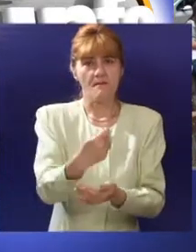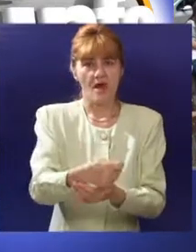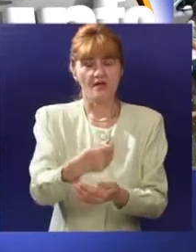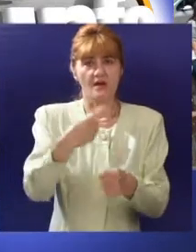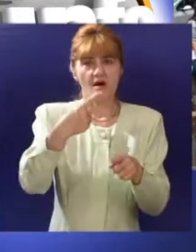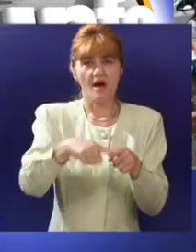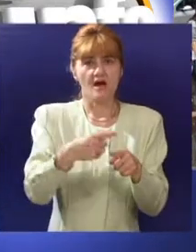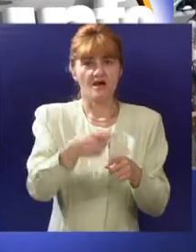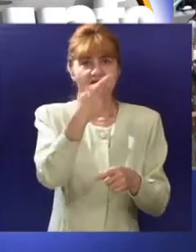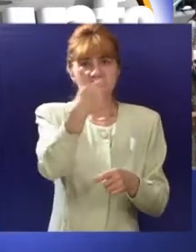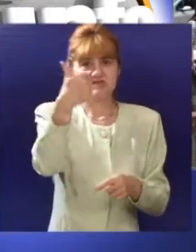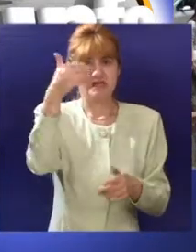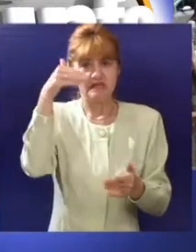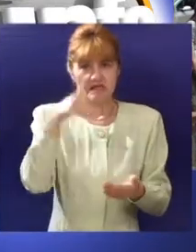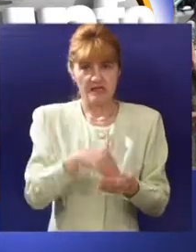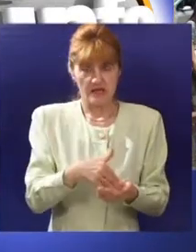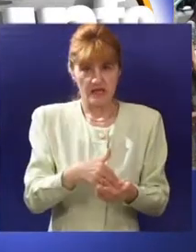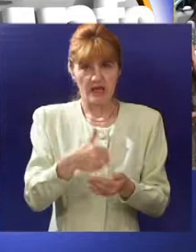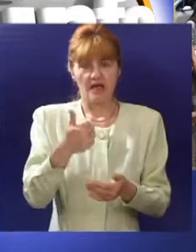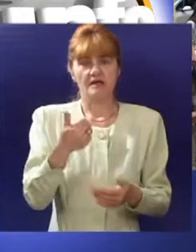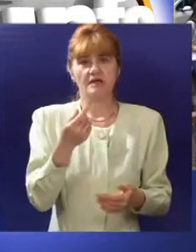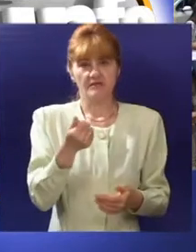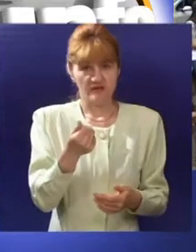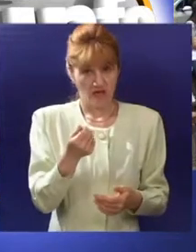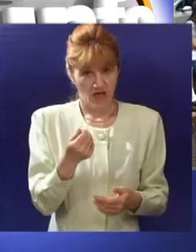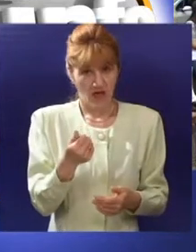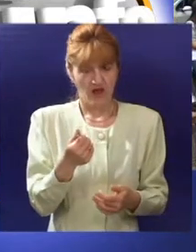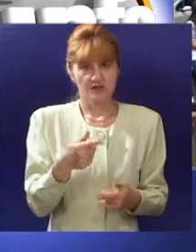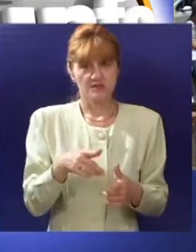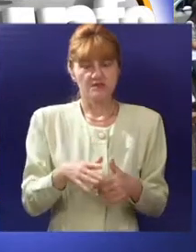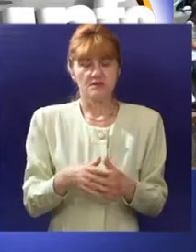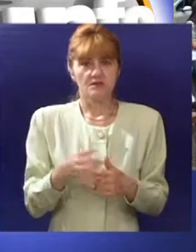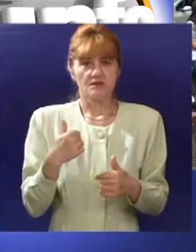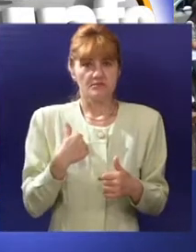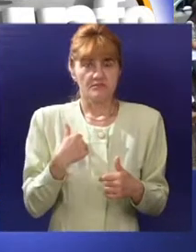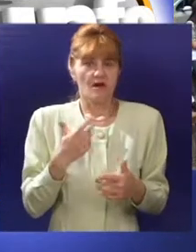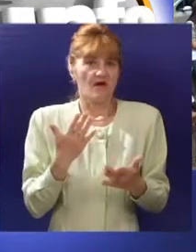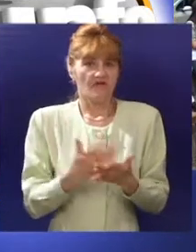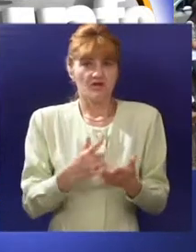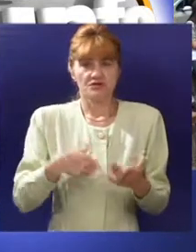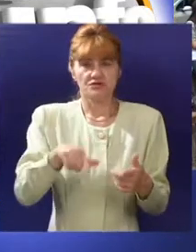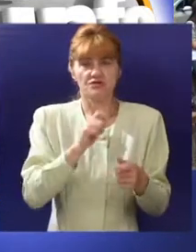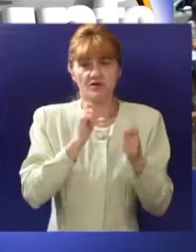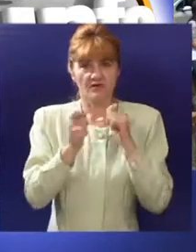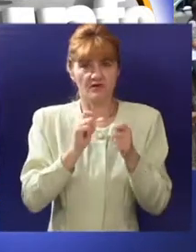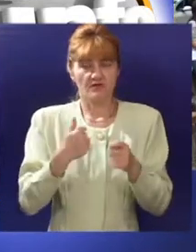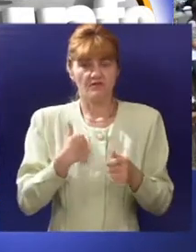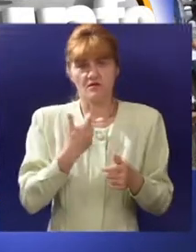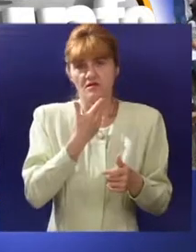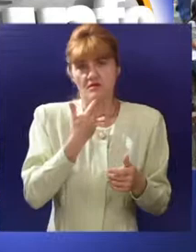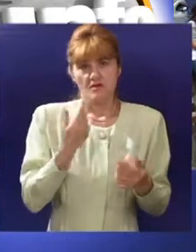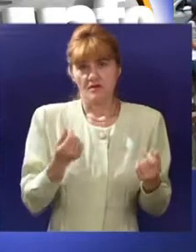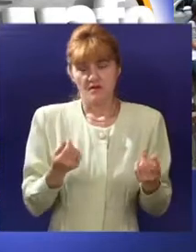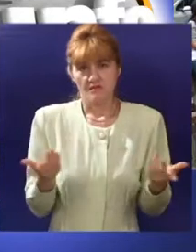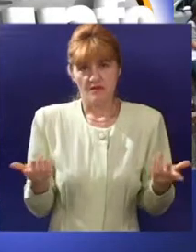trebalo da platimo prvu ratu, 20.000, 21.000 mesečnih dinara treba da platimo sad u petak. Međutim, već smo se dogovorili svi